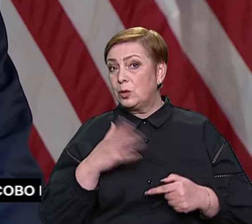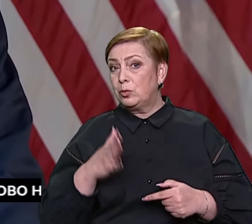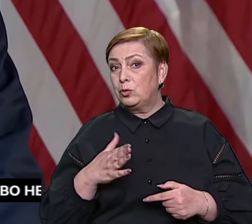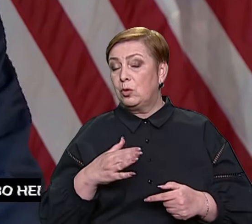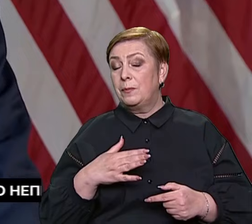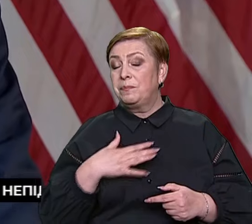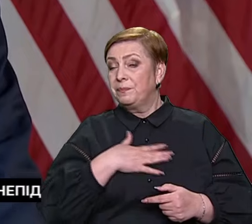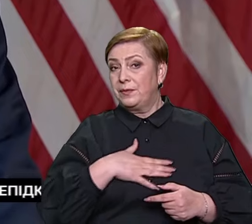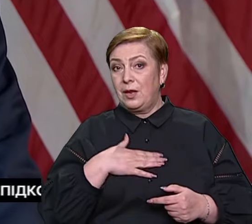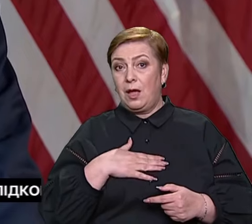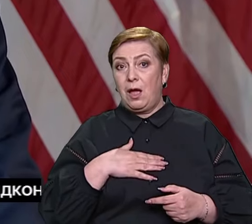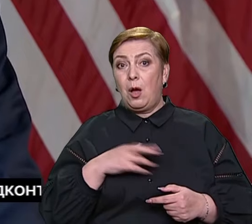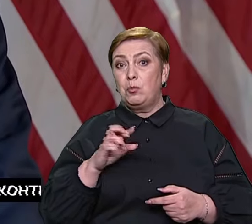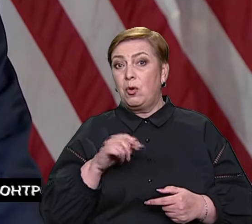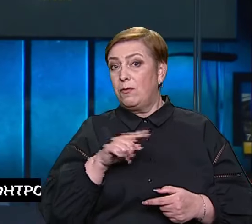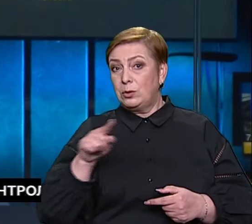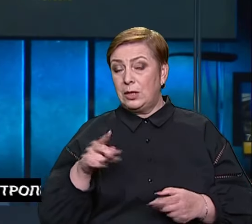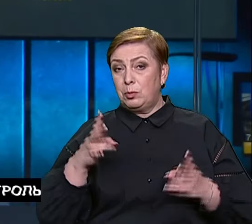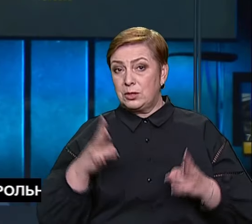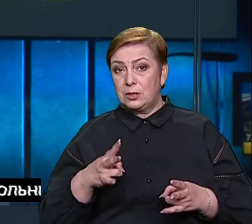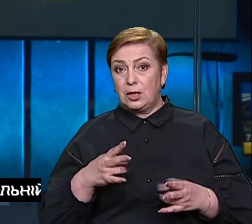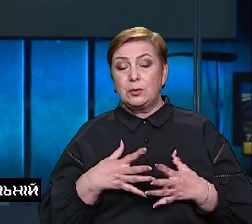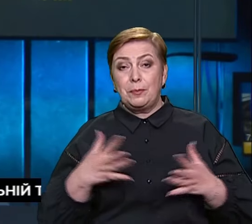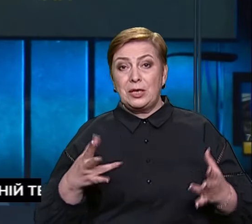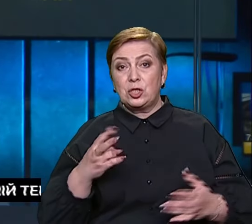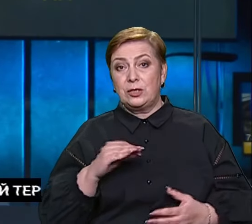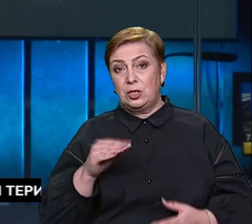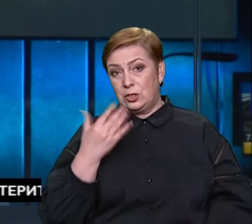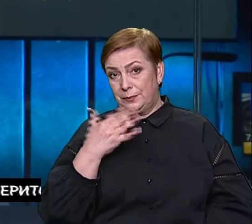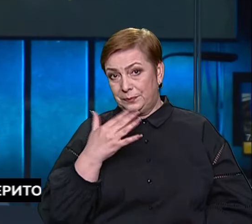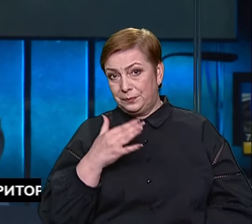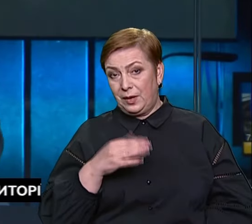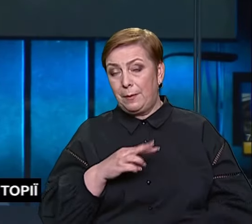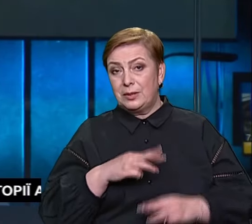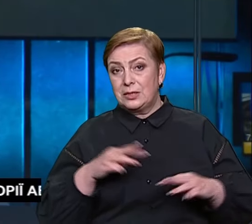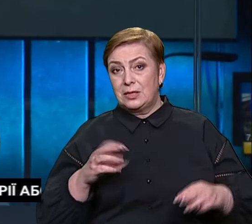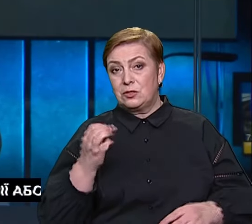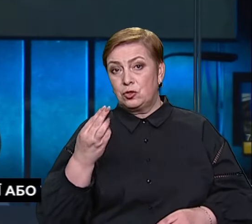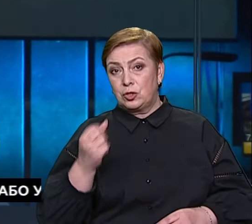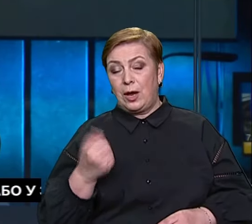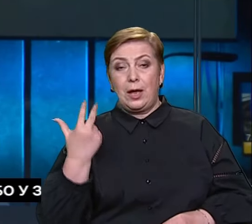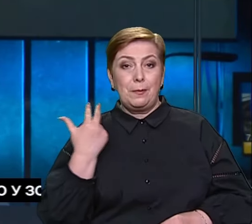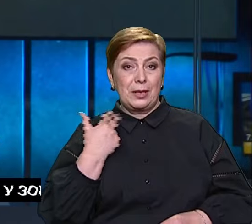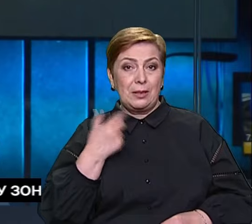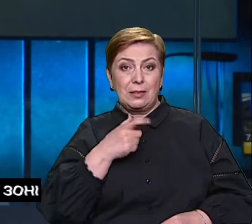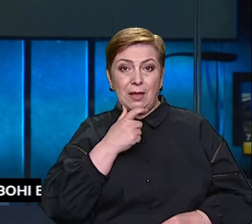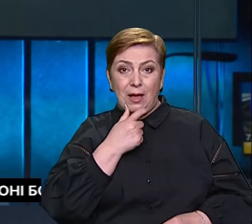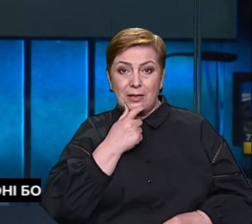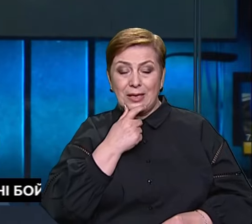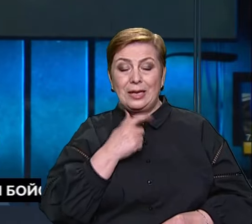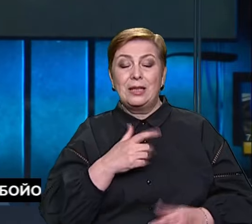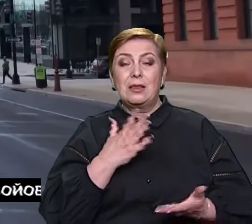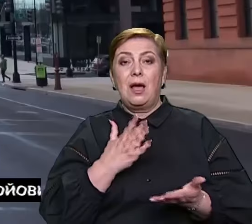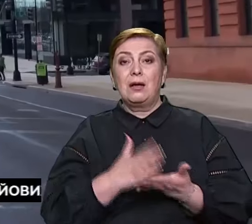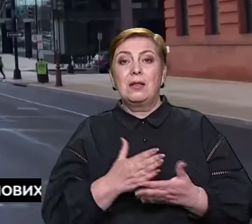постраждають набагато більше, ніж ми. Міністерство Сполучених Штатів та Британії наклали